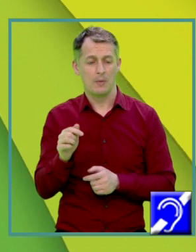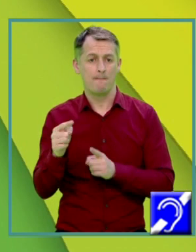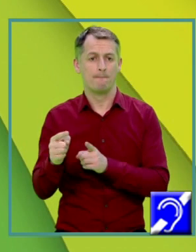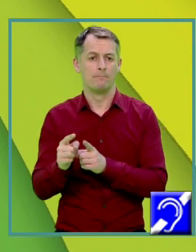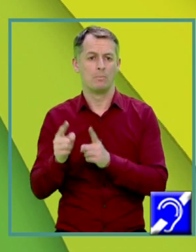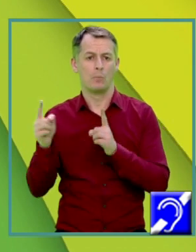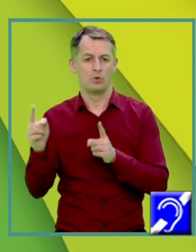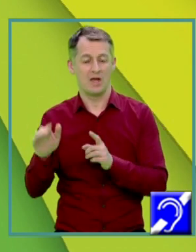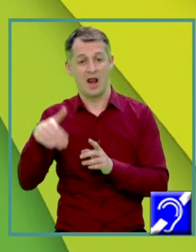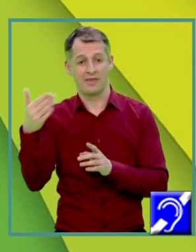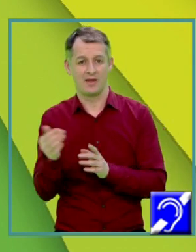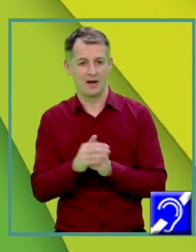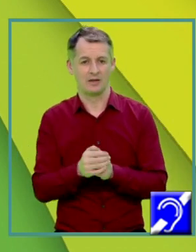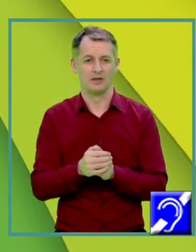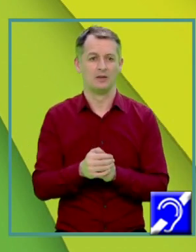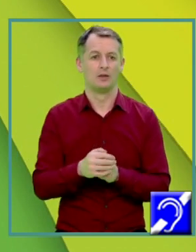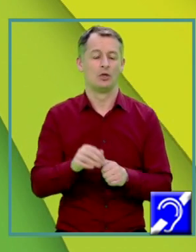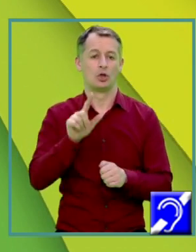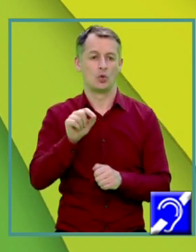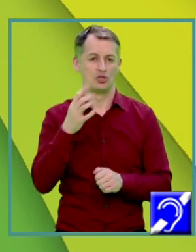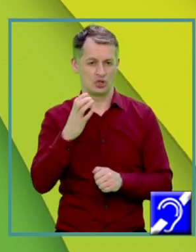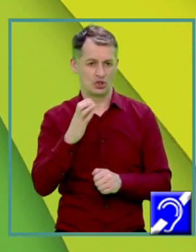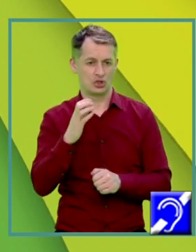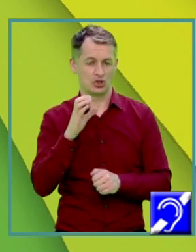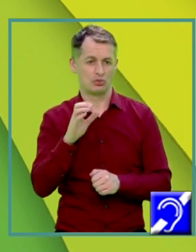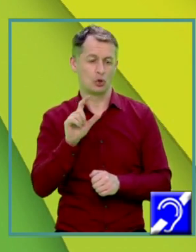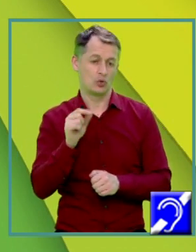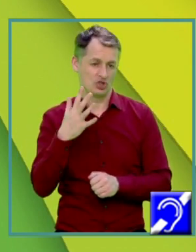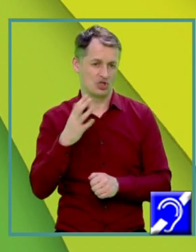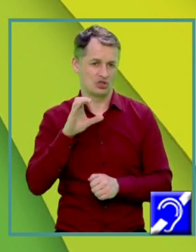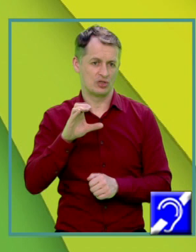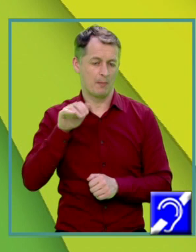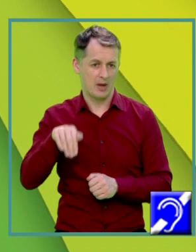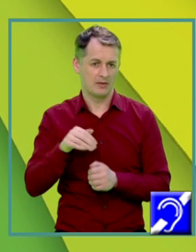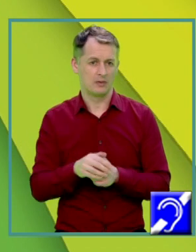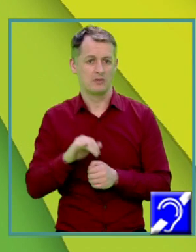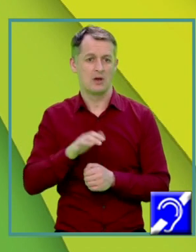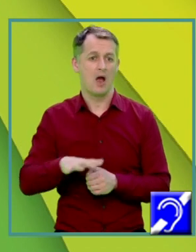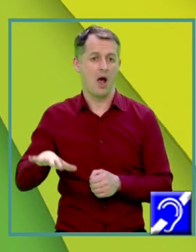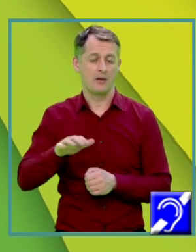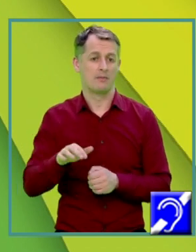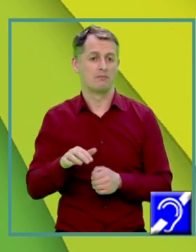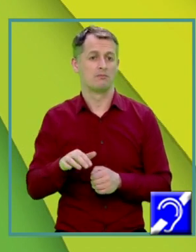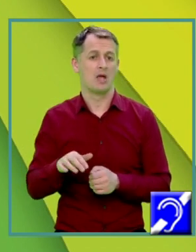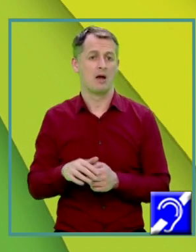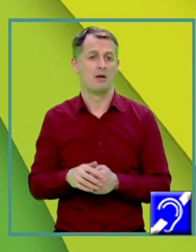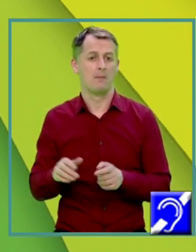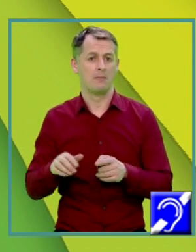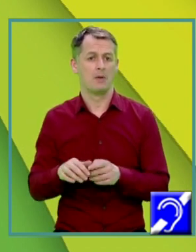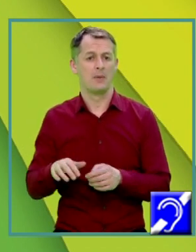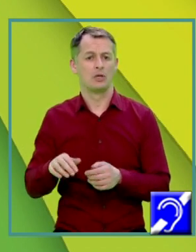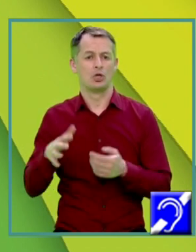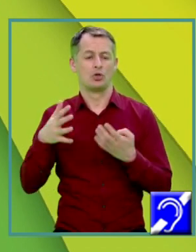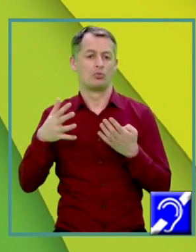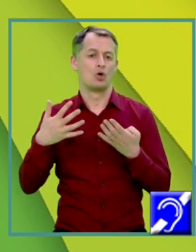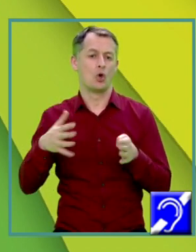area bazei 900 metri pătrați Să calculăm area totală a piramidei Este prima cerință Iar a